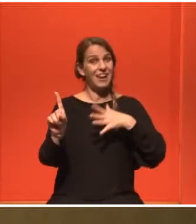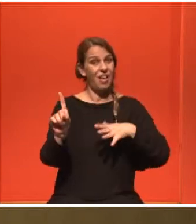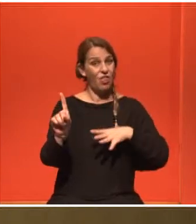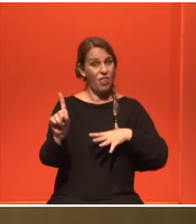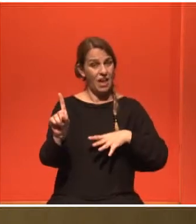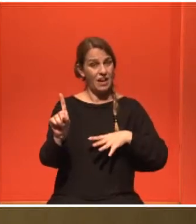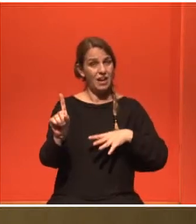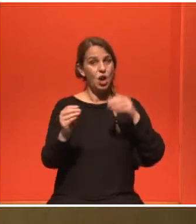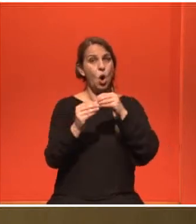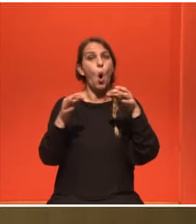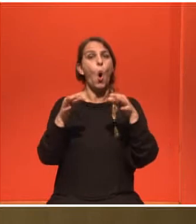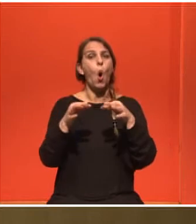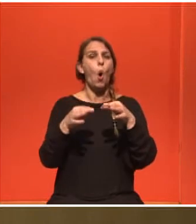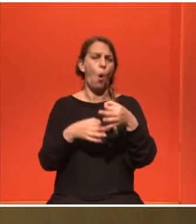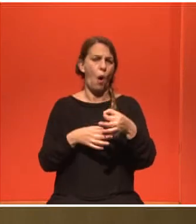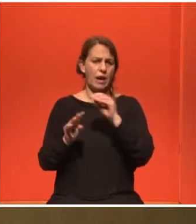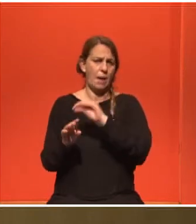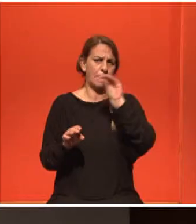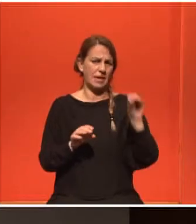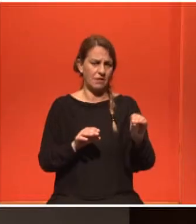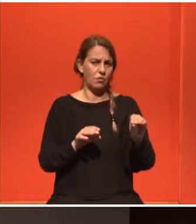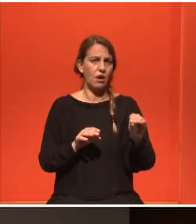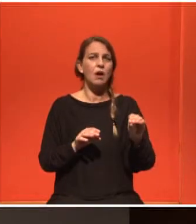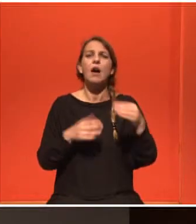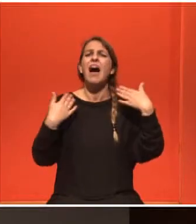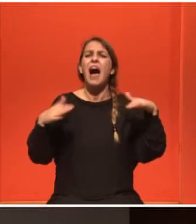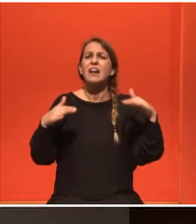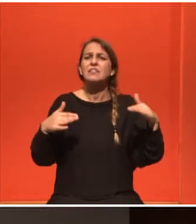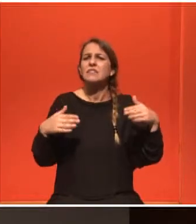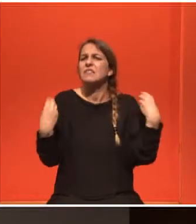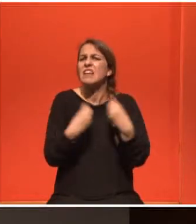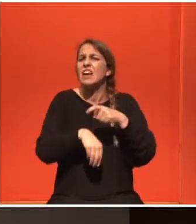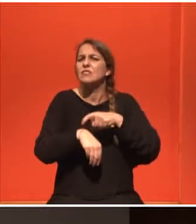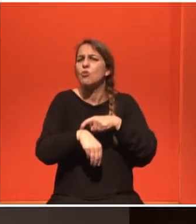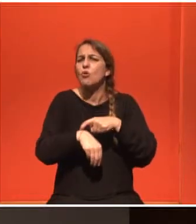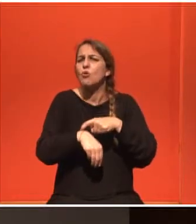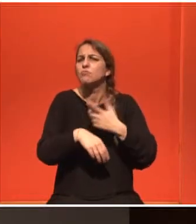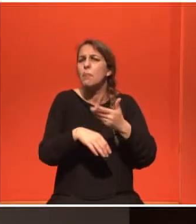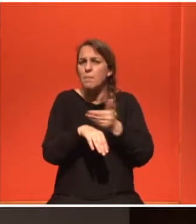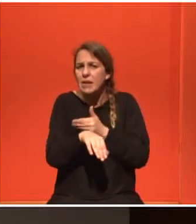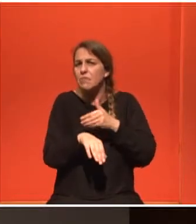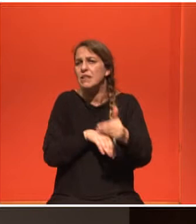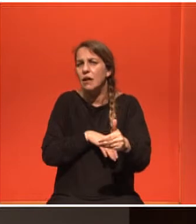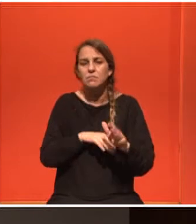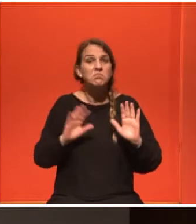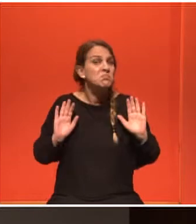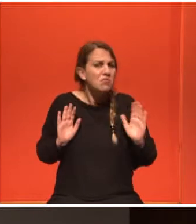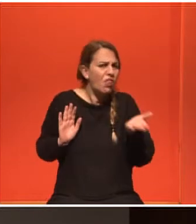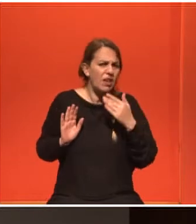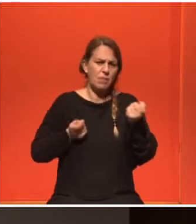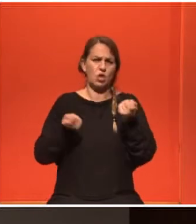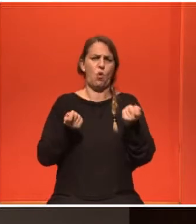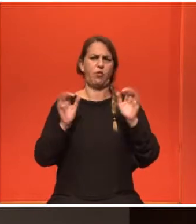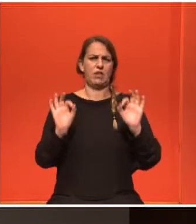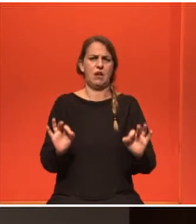μεταφορά ο Αρίων πότε να κάνει την άσκησή της και αν έχει κάποια αντέδειξη. Δεν υπάρχει κάποια αντέδειξη για μεταφορά ο Αρίων. Δεν υπάρχει